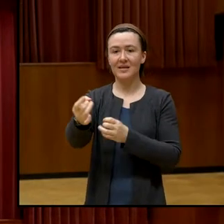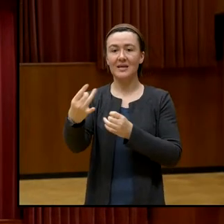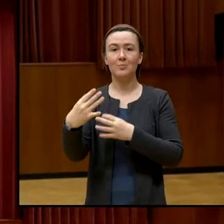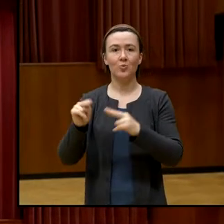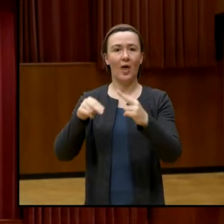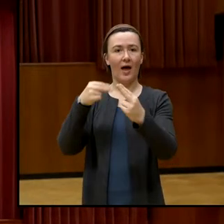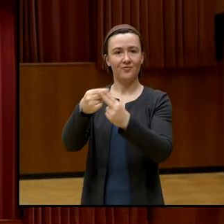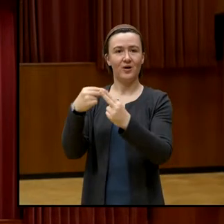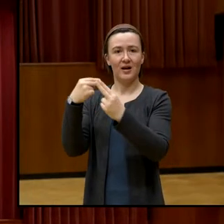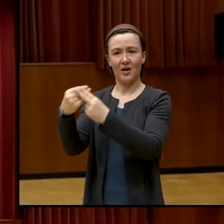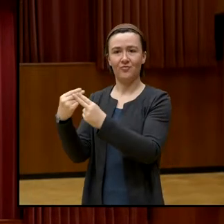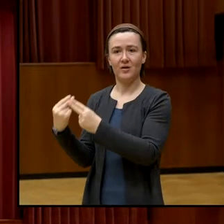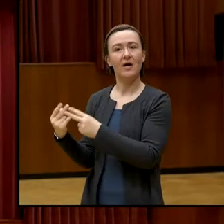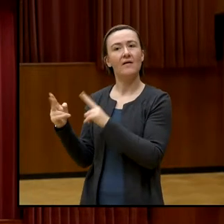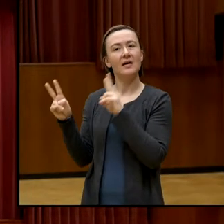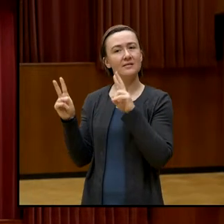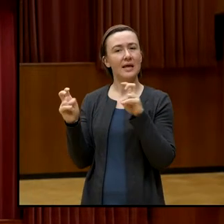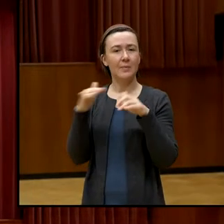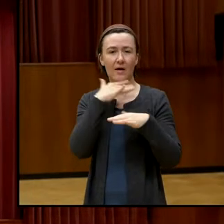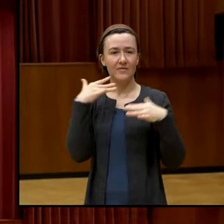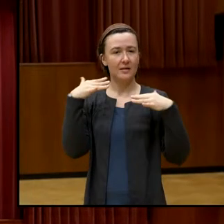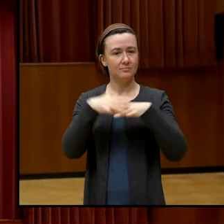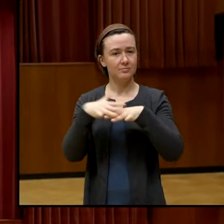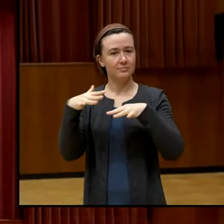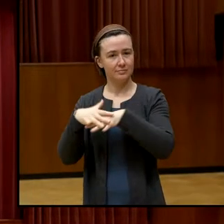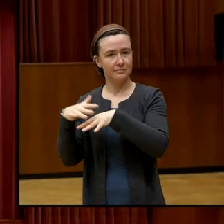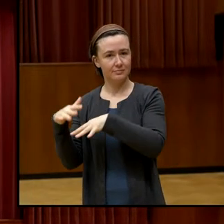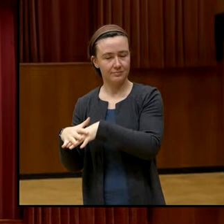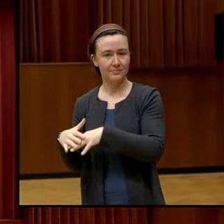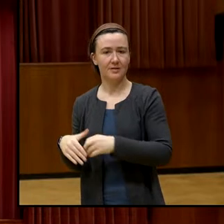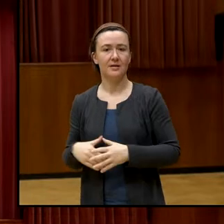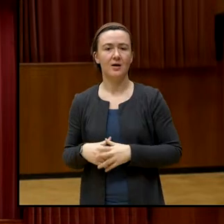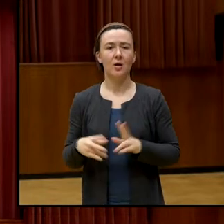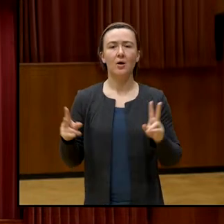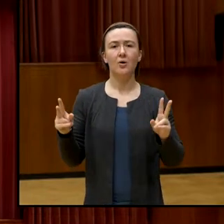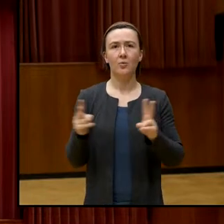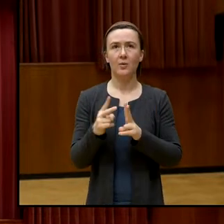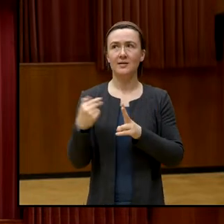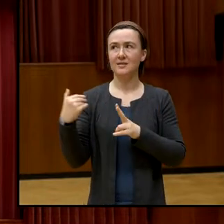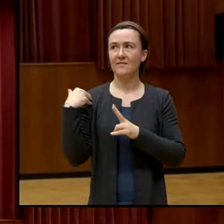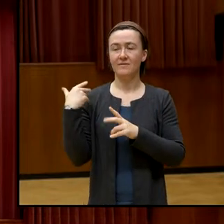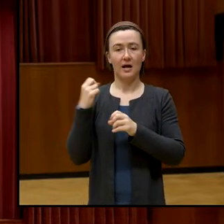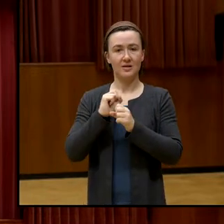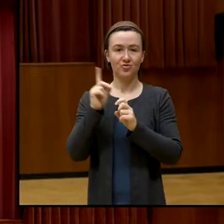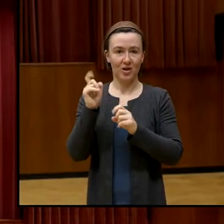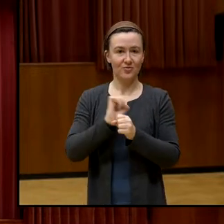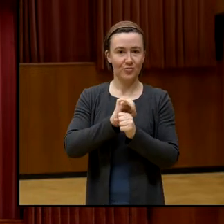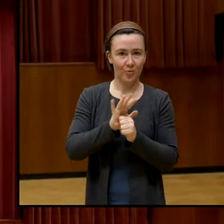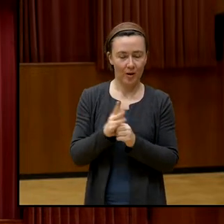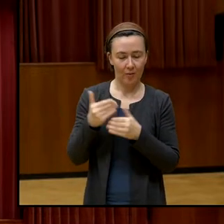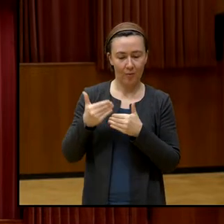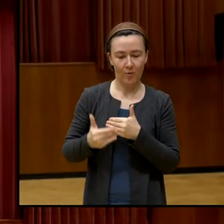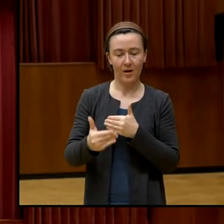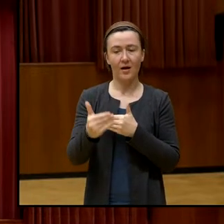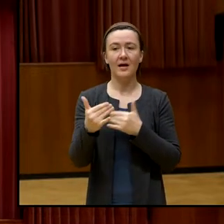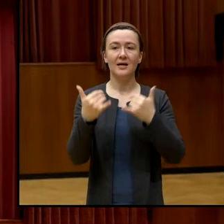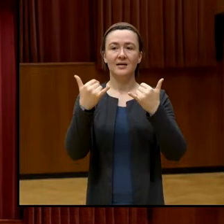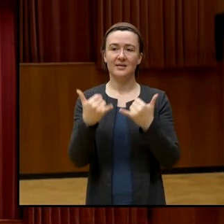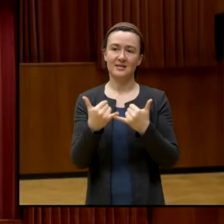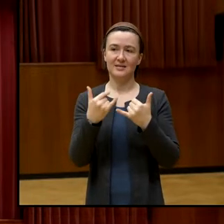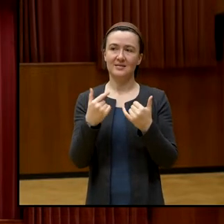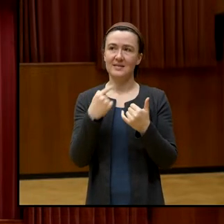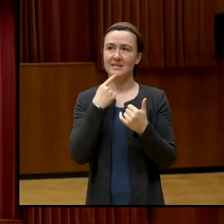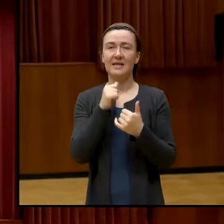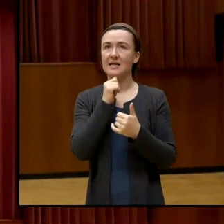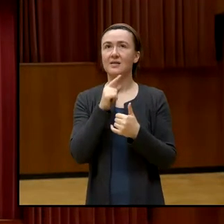Es gab da doch sehr viele Überschneidungen. ganz kurz, also seit Corona reden wir ja nicht nur von, dass wir in einer Zeit der